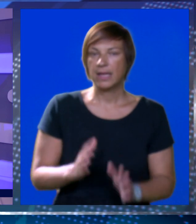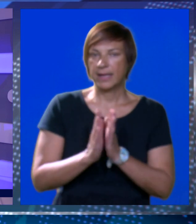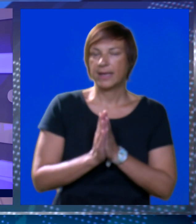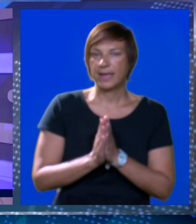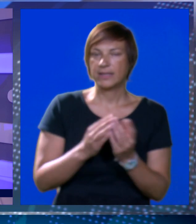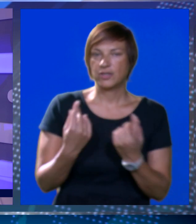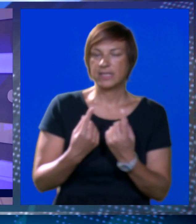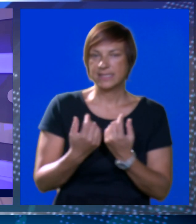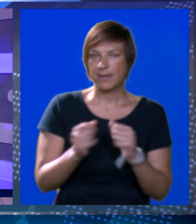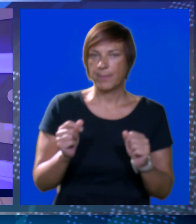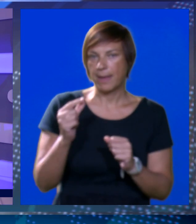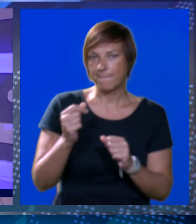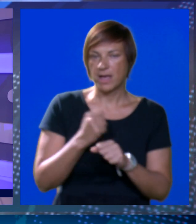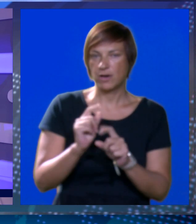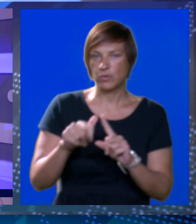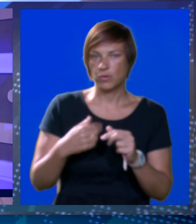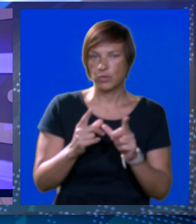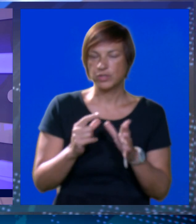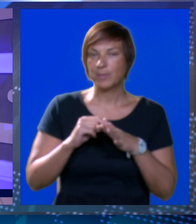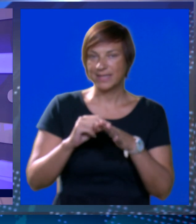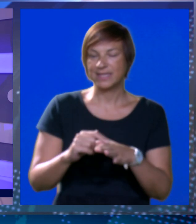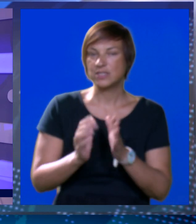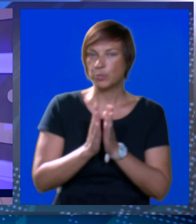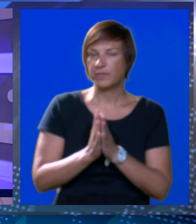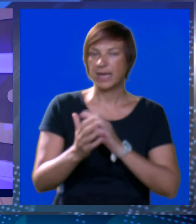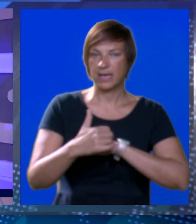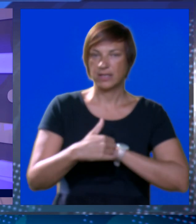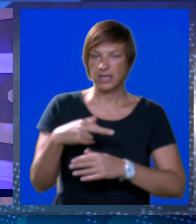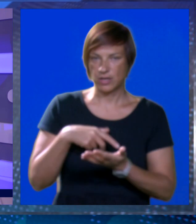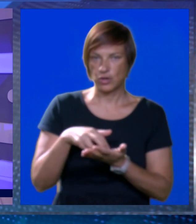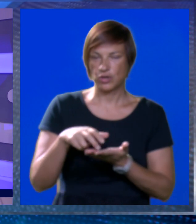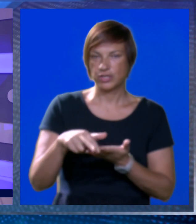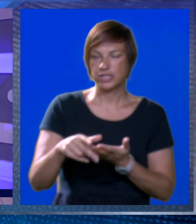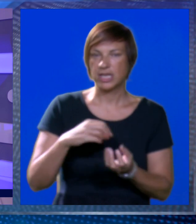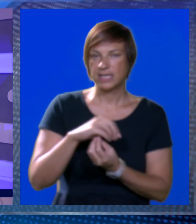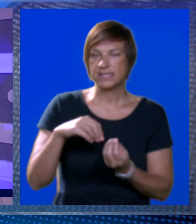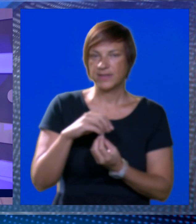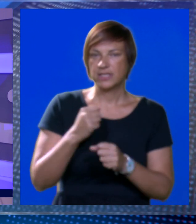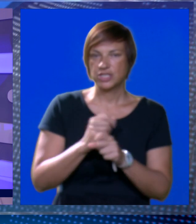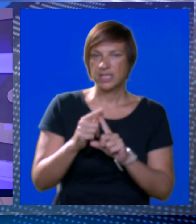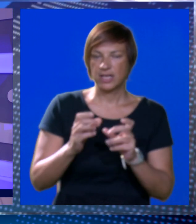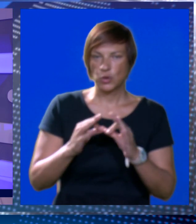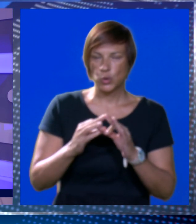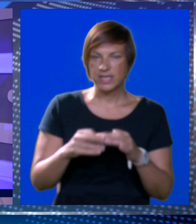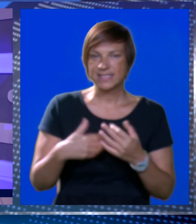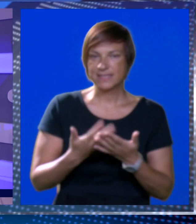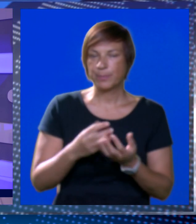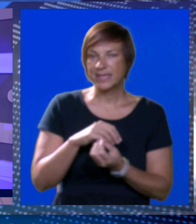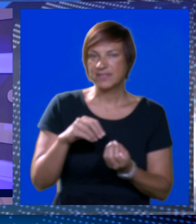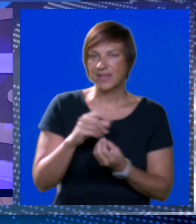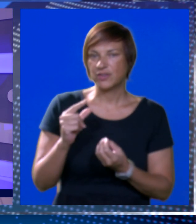Katolici danas slave Blagdan male gospe, a tim su povodom vjernici u Dubrovniku hodočastili svetište gospe od Milosrđa.